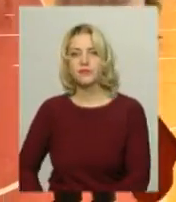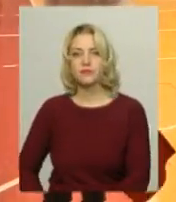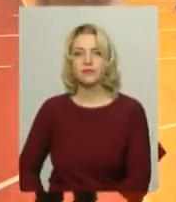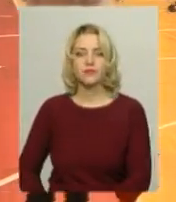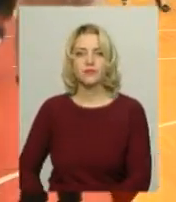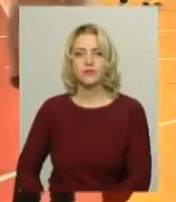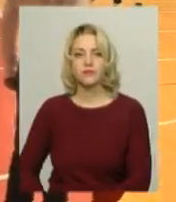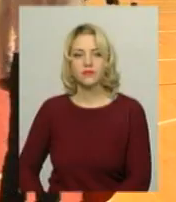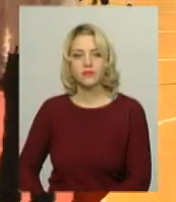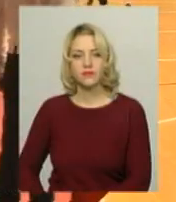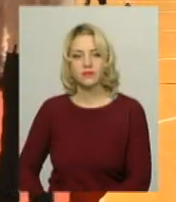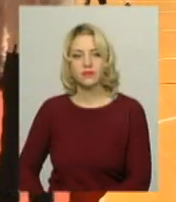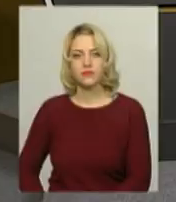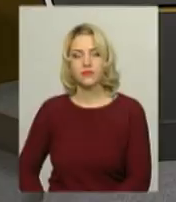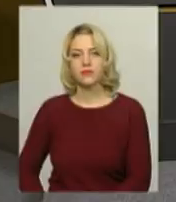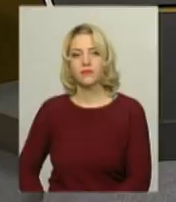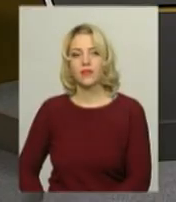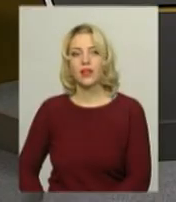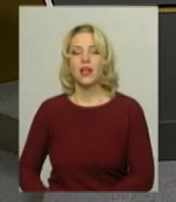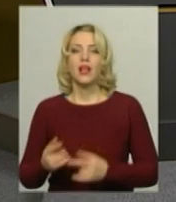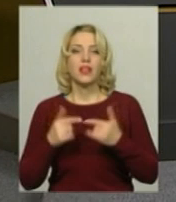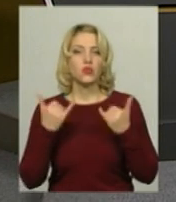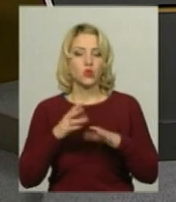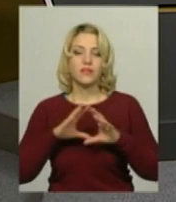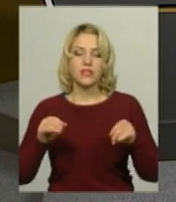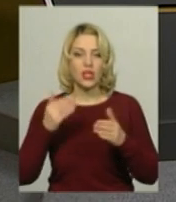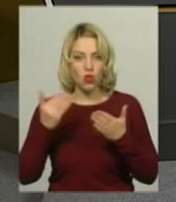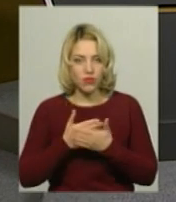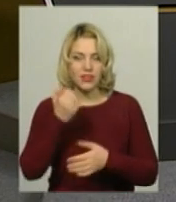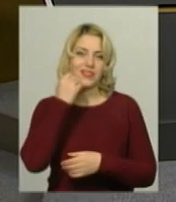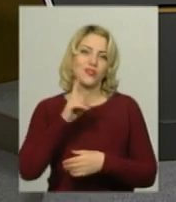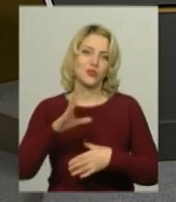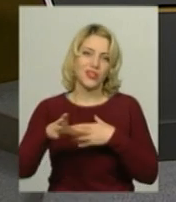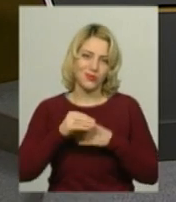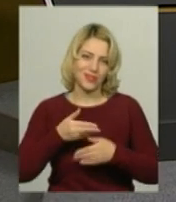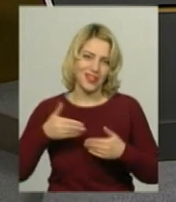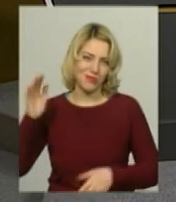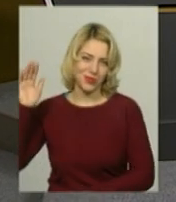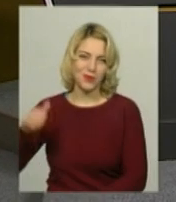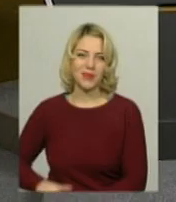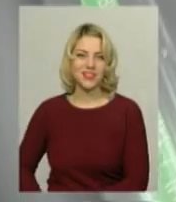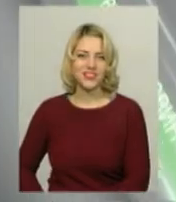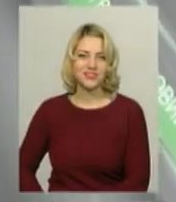Чорний, новини «Поділяцентр». На сьогодні це усі новини. Дякуємо, що була разом з нами. До побачення.